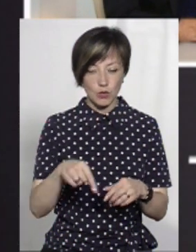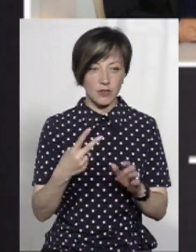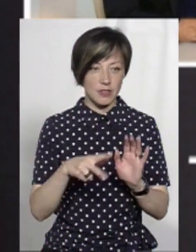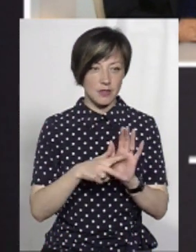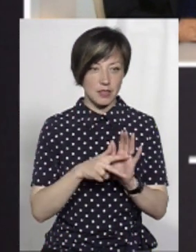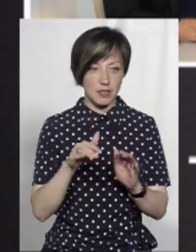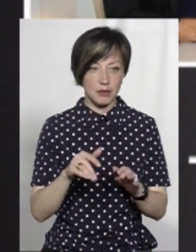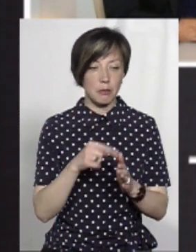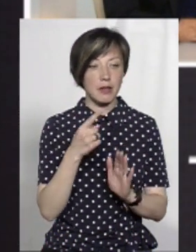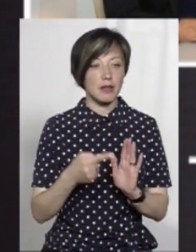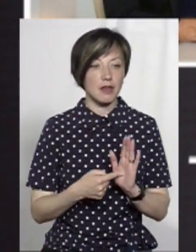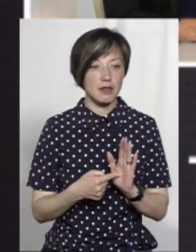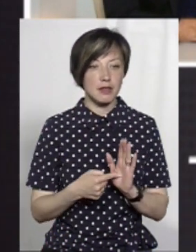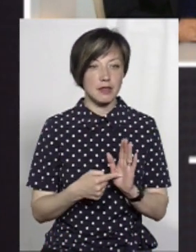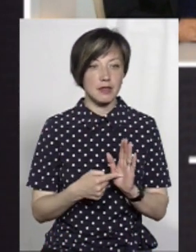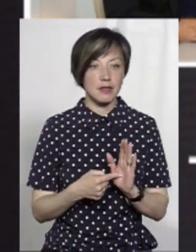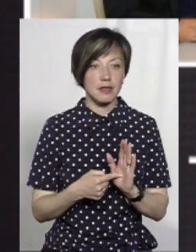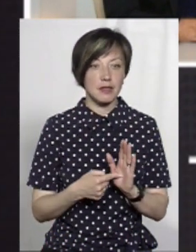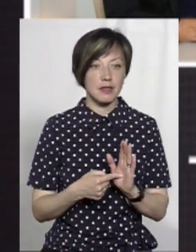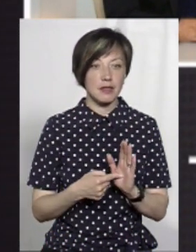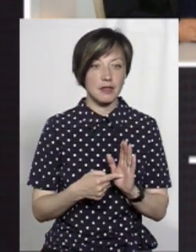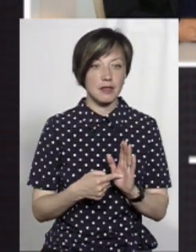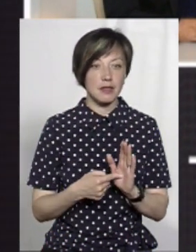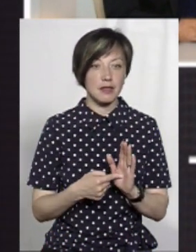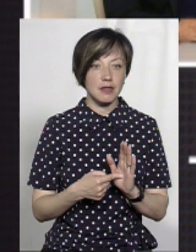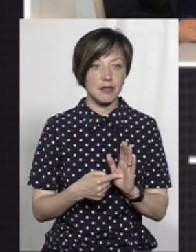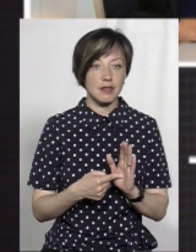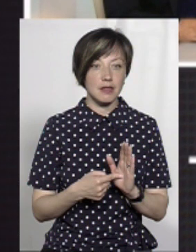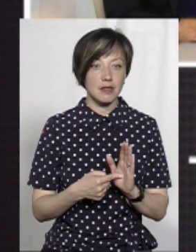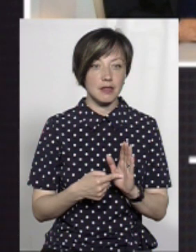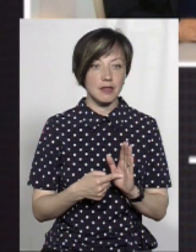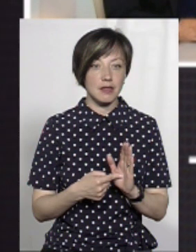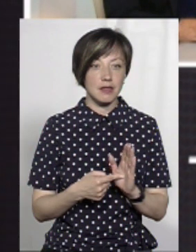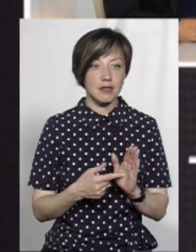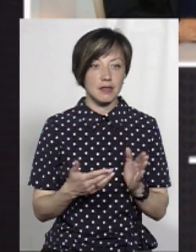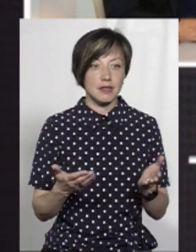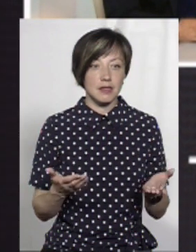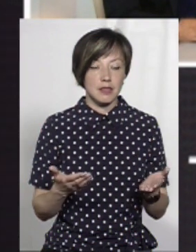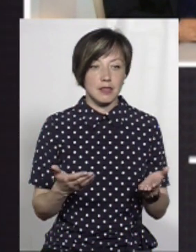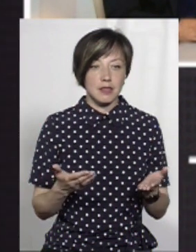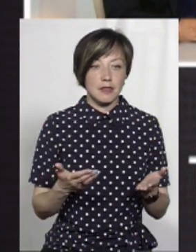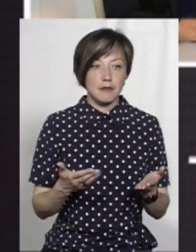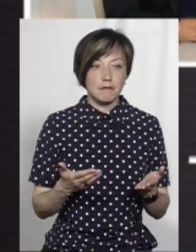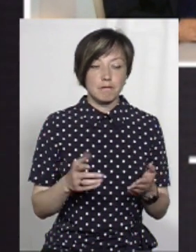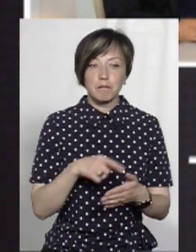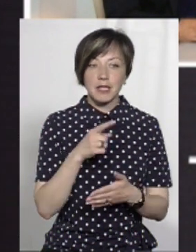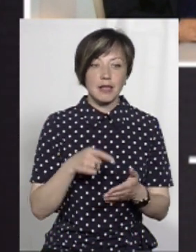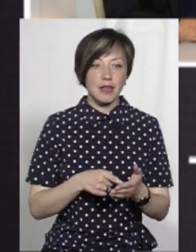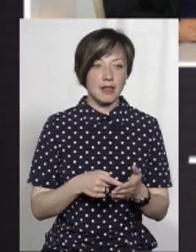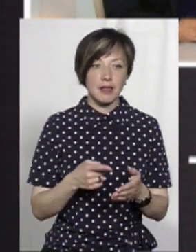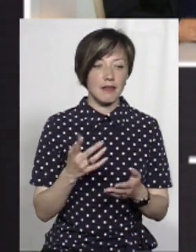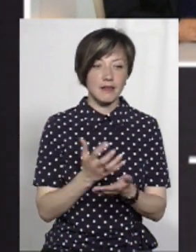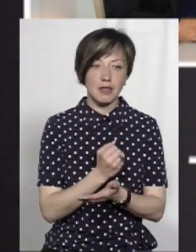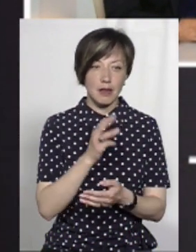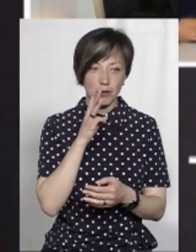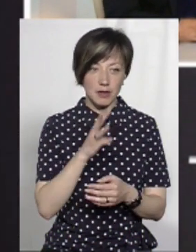28 тисяч. Тут питання. Ну, типу, як ми захочуємо топ-менеджмент керувати країною. Ви знаєте, тут уже питання якраз не